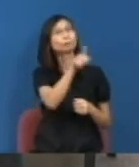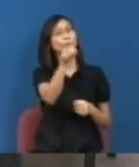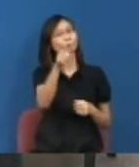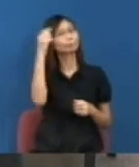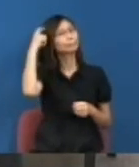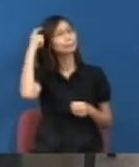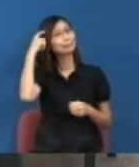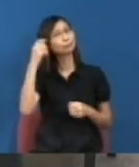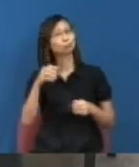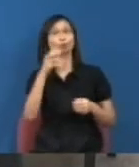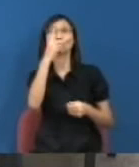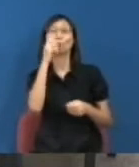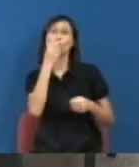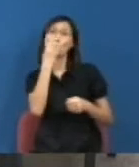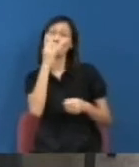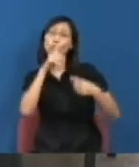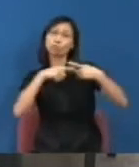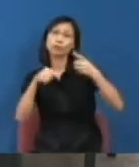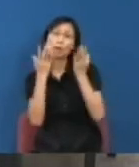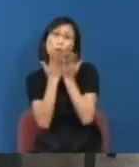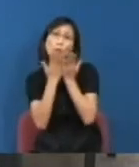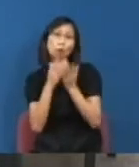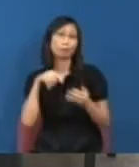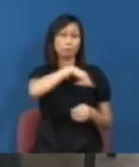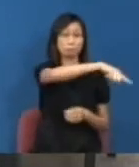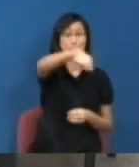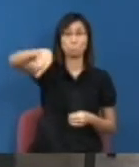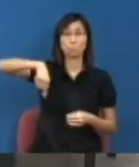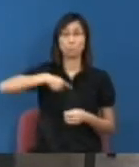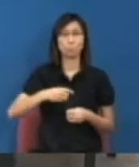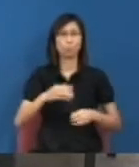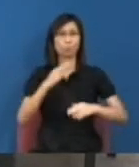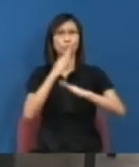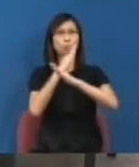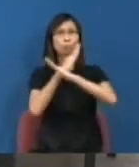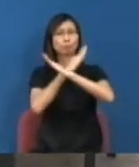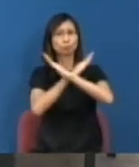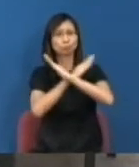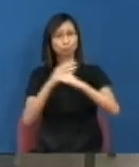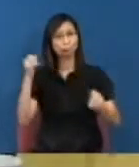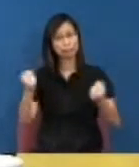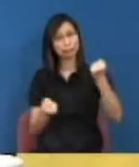境已經相當之遠都是不讓任何車輪進入這件事看到